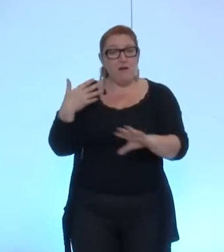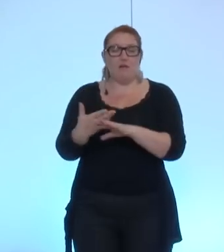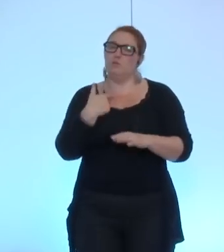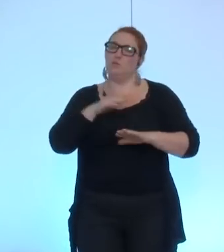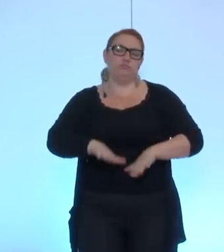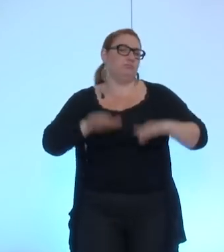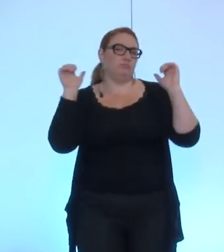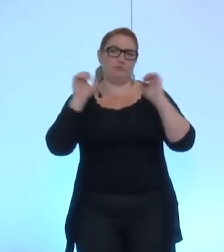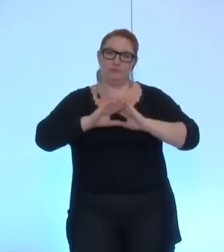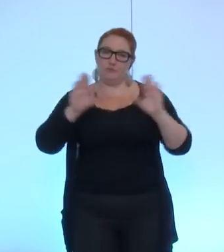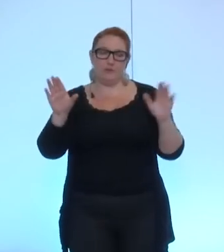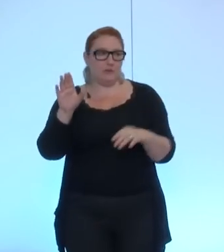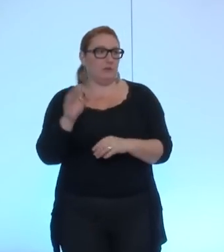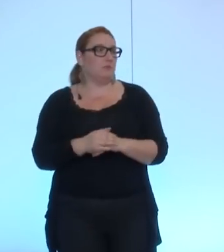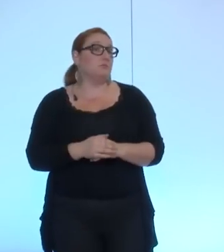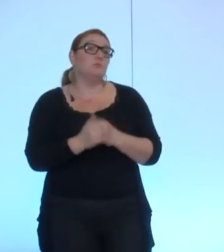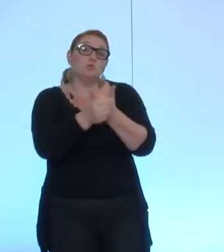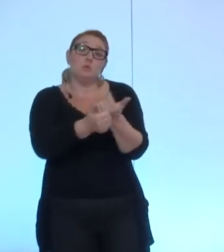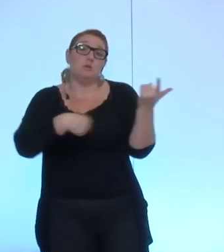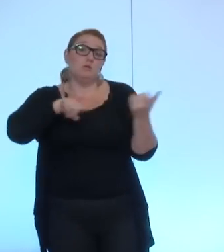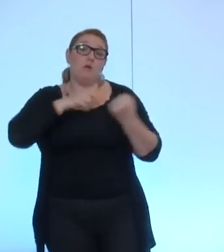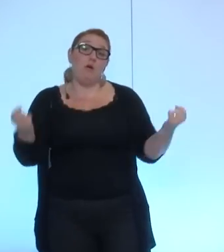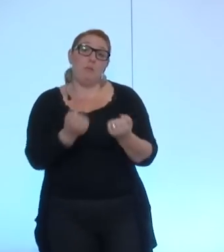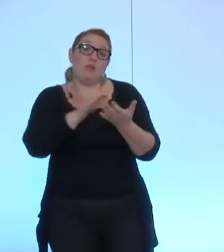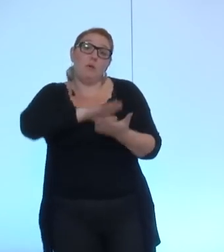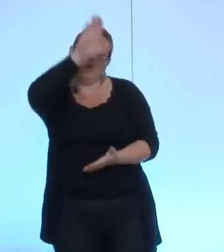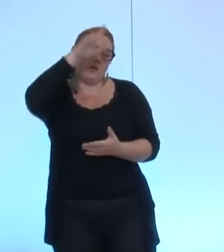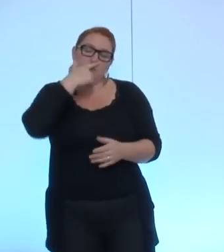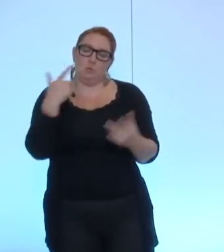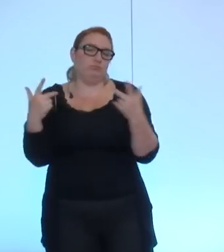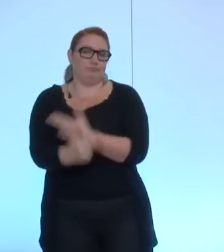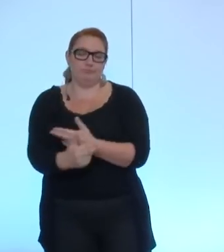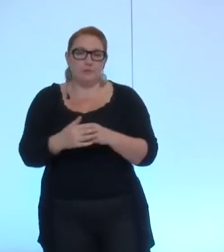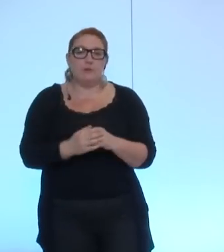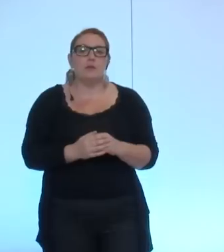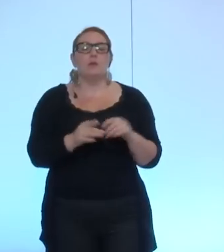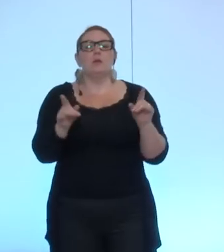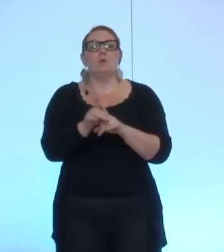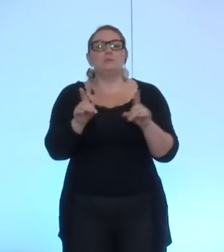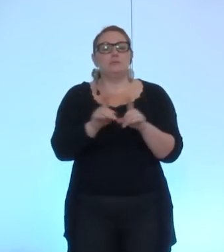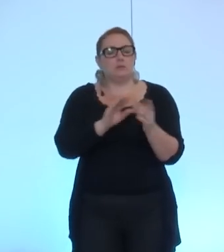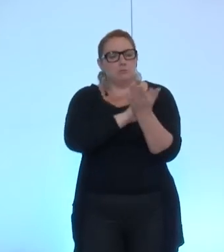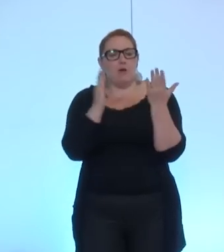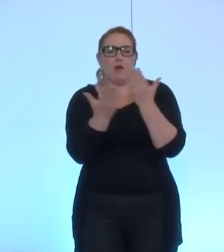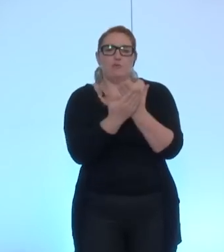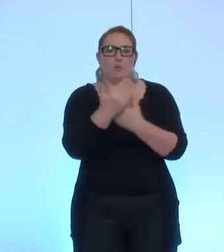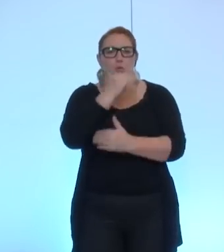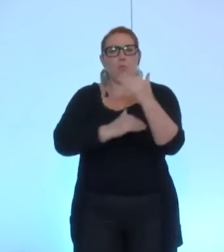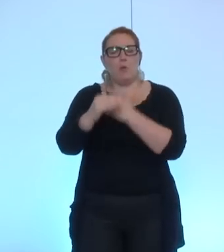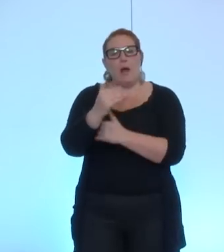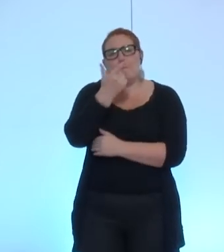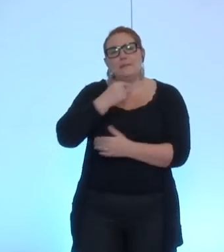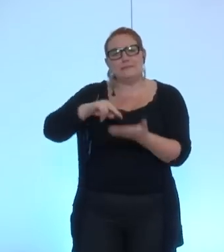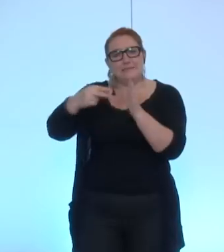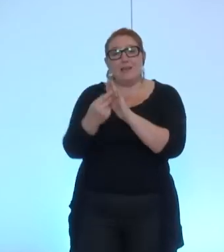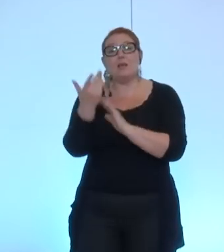aux engagements que nous avons pris, et de signer un avenant au programme IZTech sans incidence financière sur